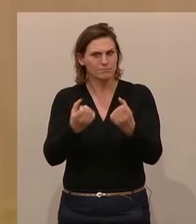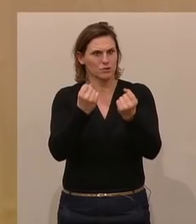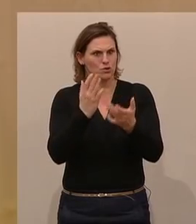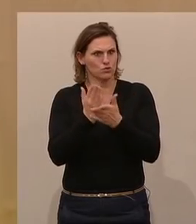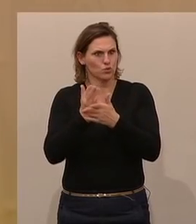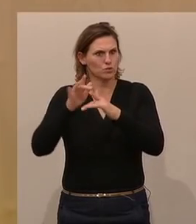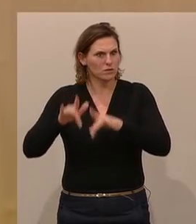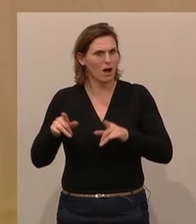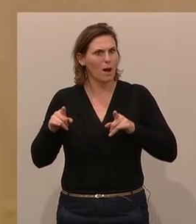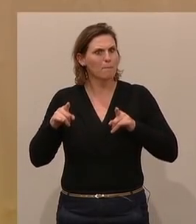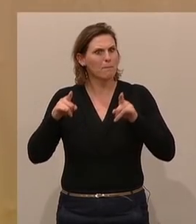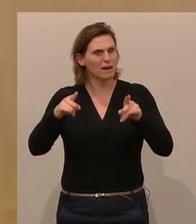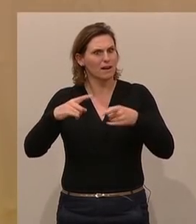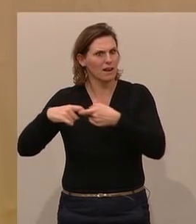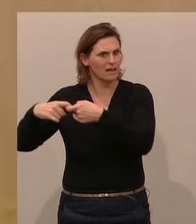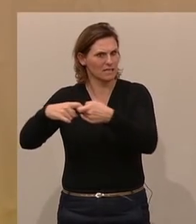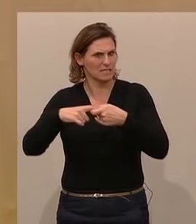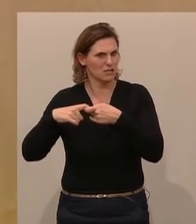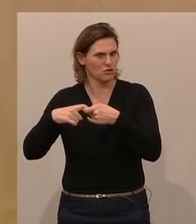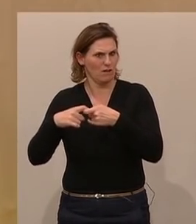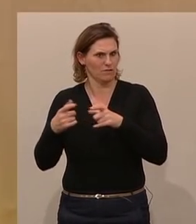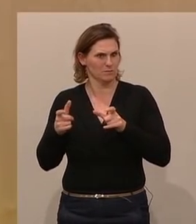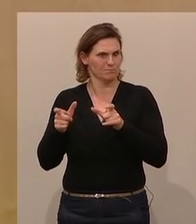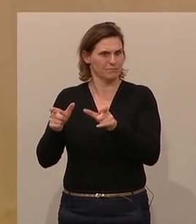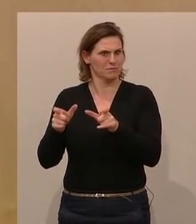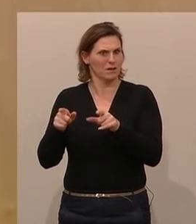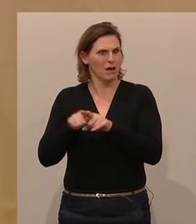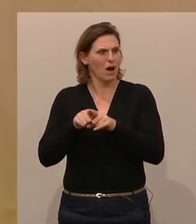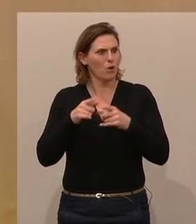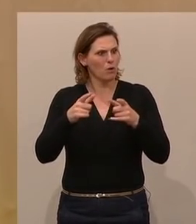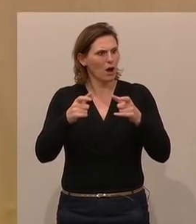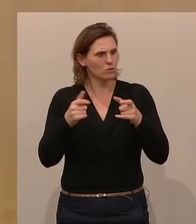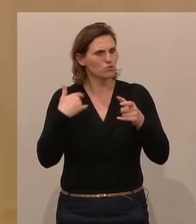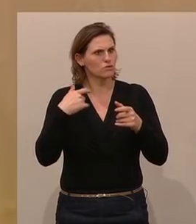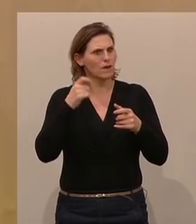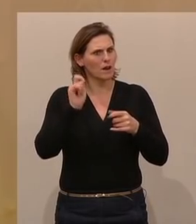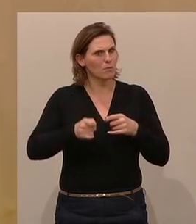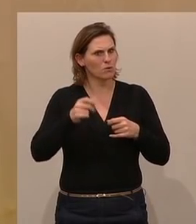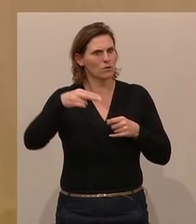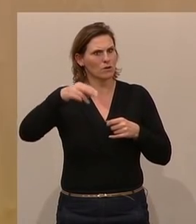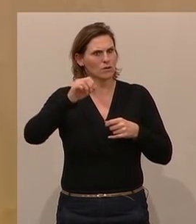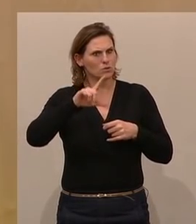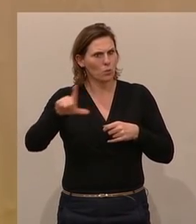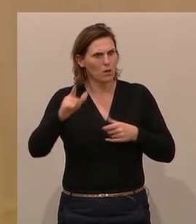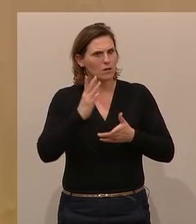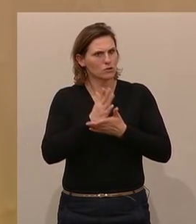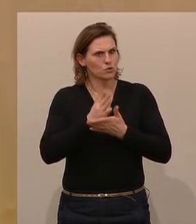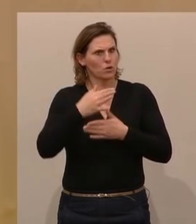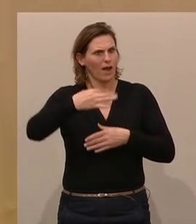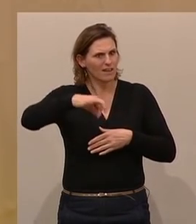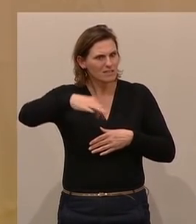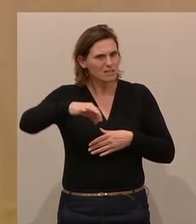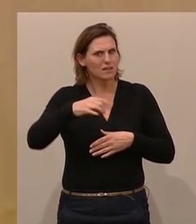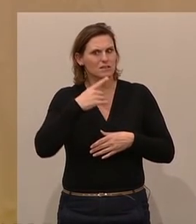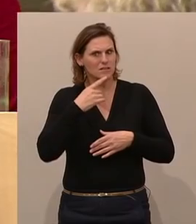bestehenden Parallelgesellschaften. Auch im Ausschuss hat sich ja der Abgeordnete Noll schon als einziger